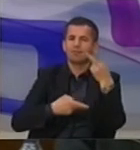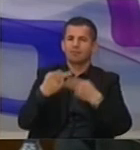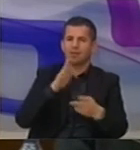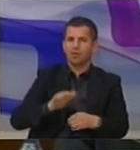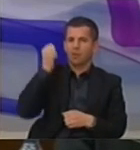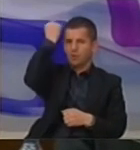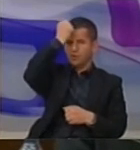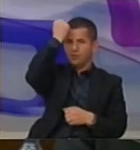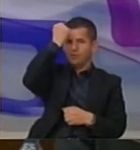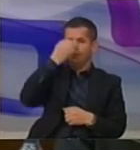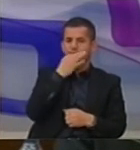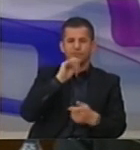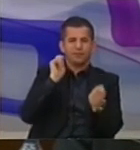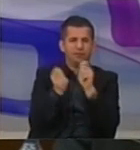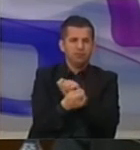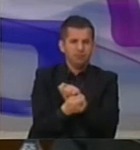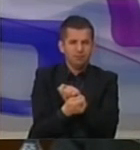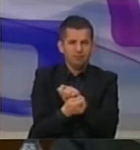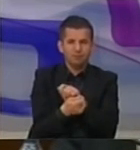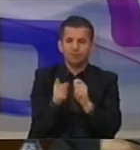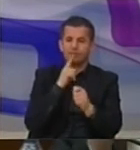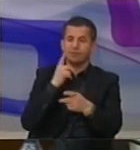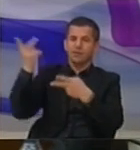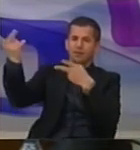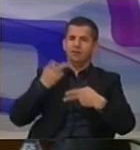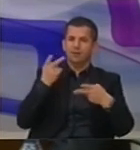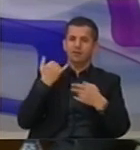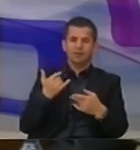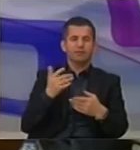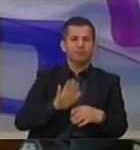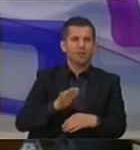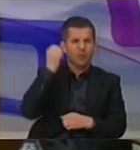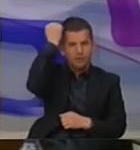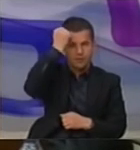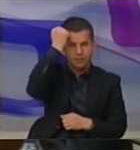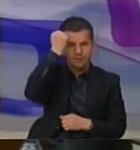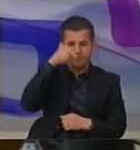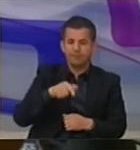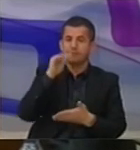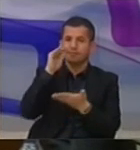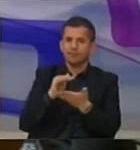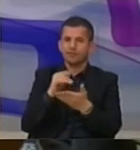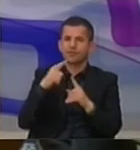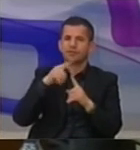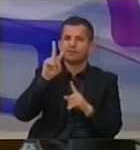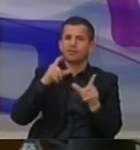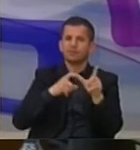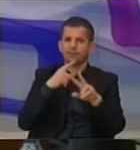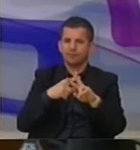duke bërë zë vendcimin e produkteve të importura pra me ato vendore. Ullet pragu të dëvëshes,